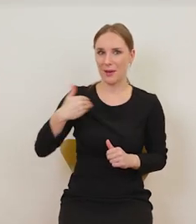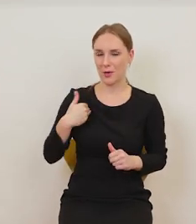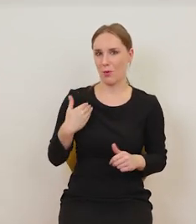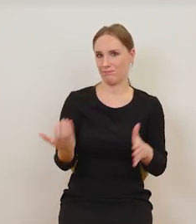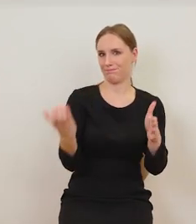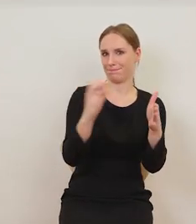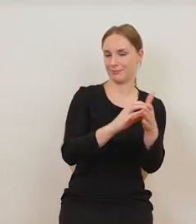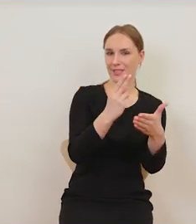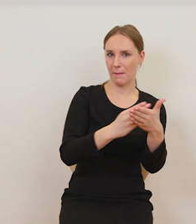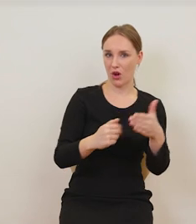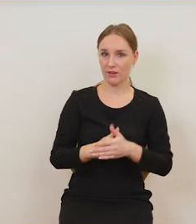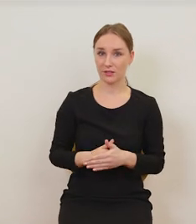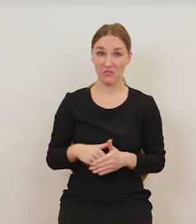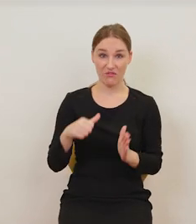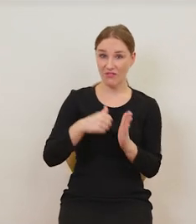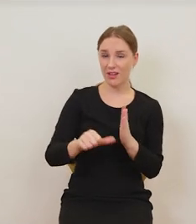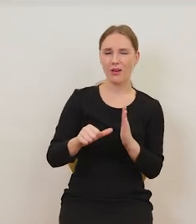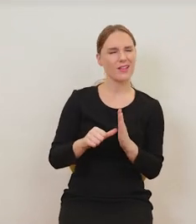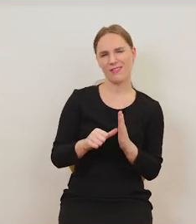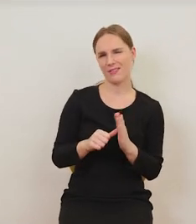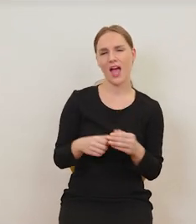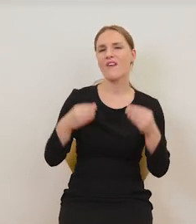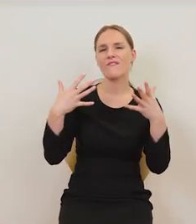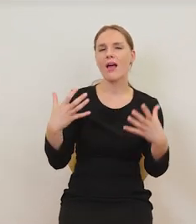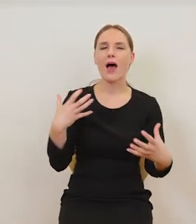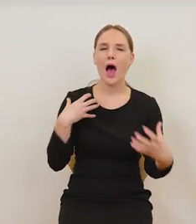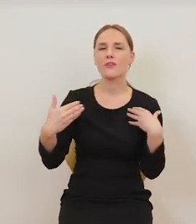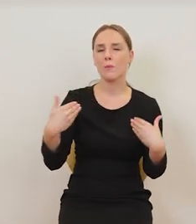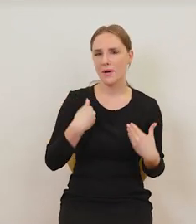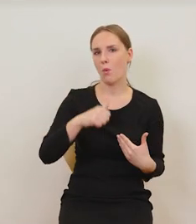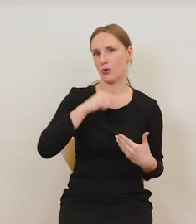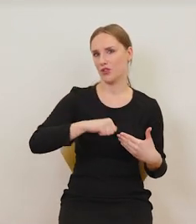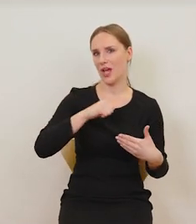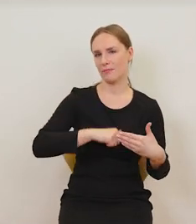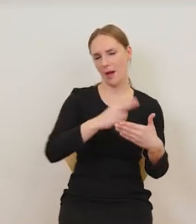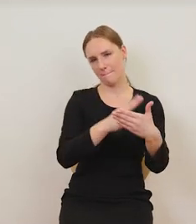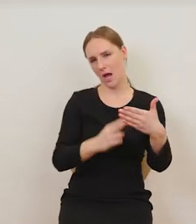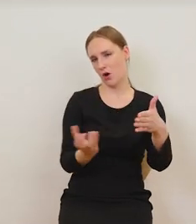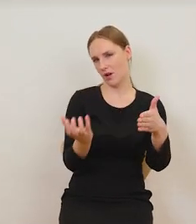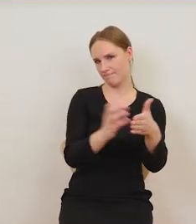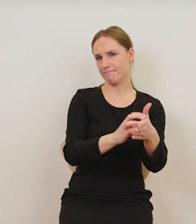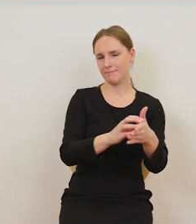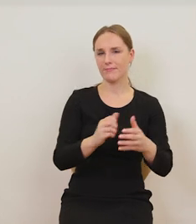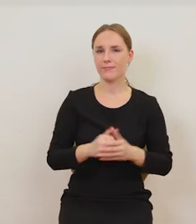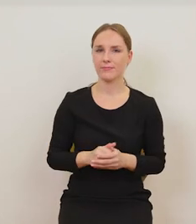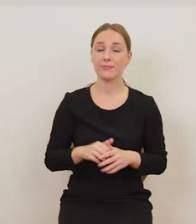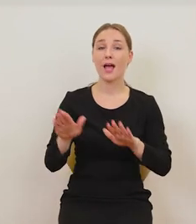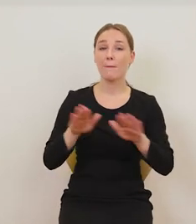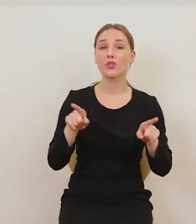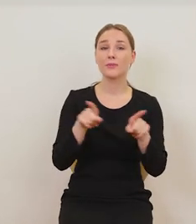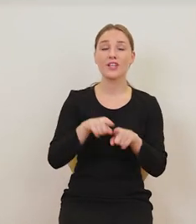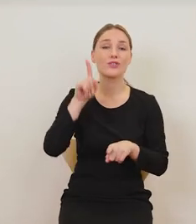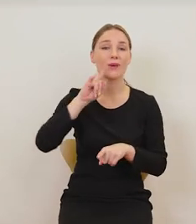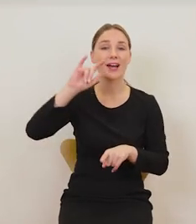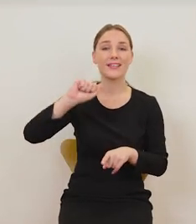jest wyjątek. Wielu artystów portretowało siebie na różnych obrazach. Podobnie było z Janem